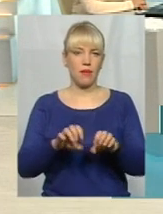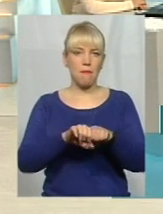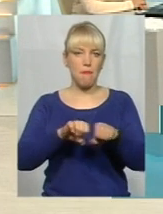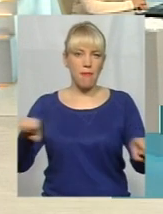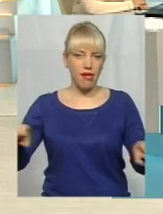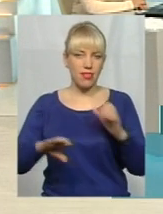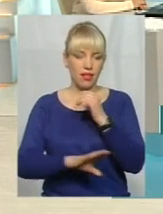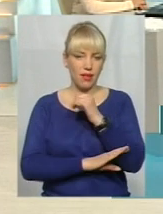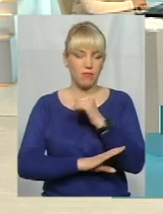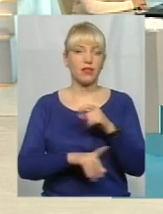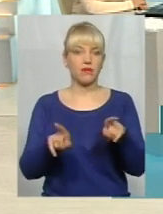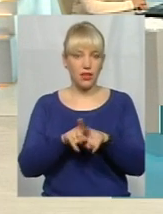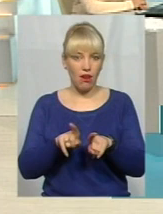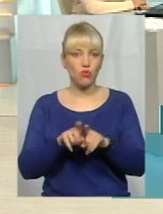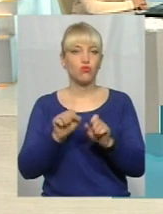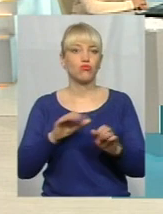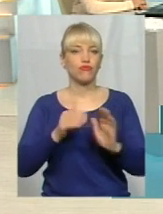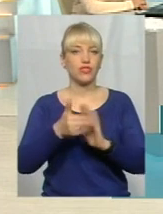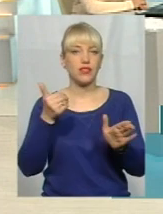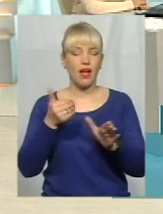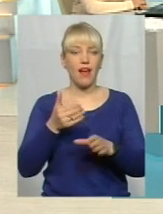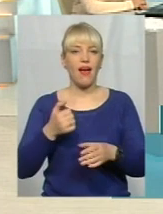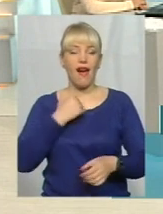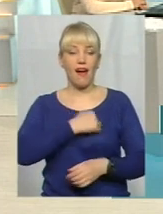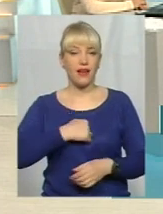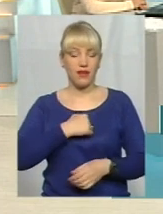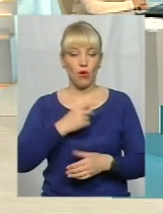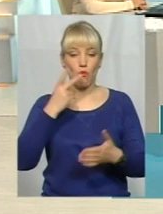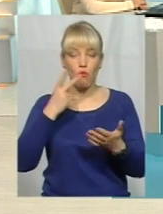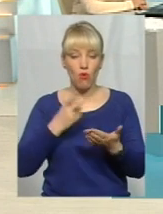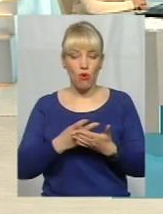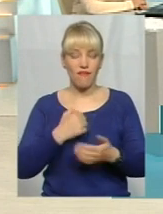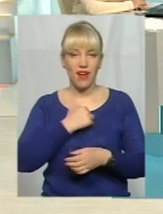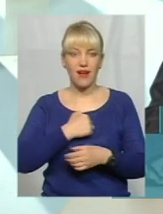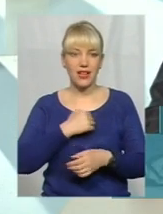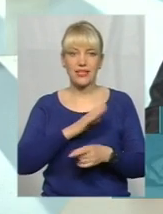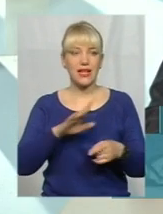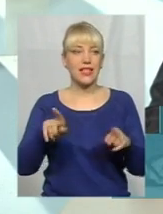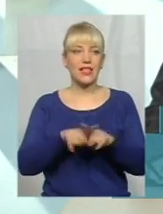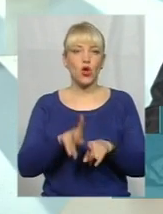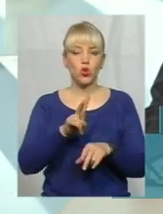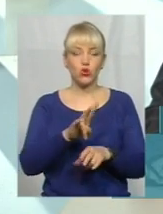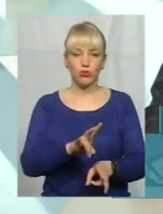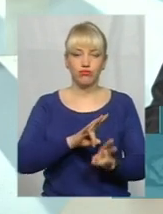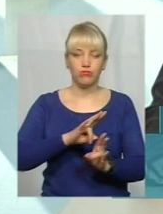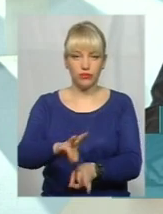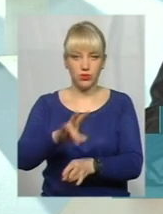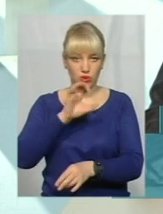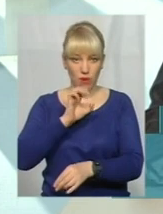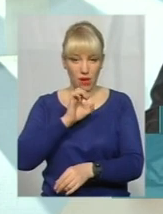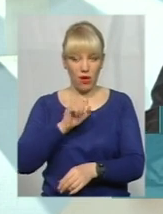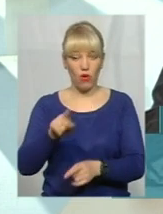агресію. Тим більше, що прояв агресії в таких випадках може бути не на тих людей, які надали шкоду собакі, а